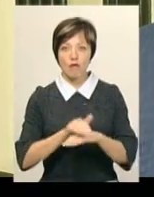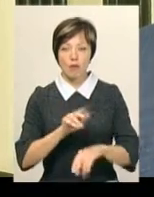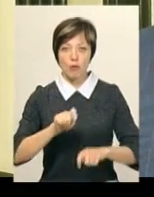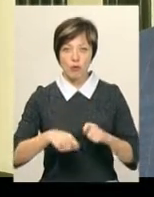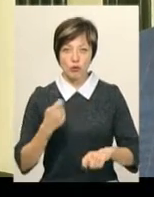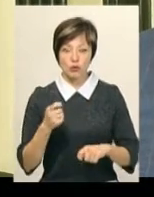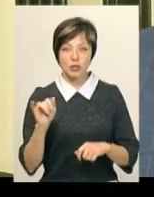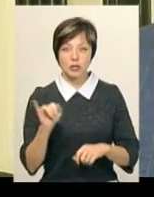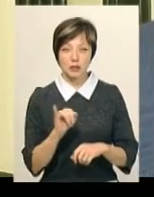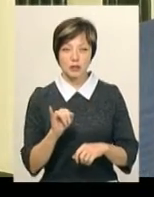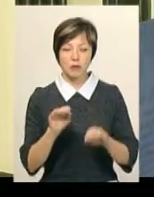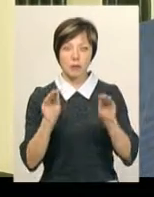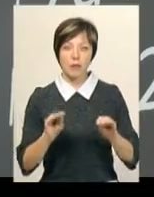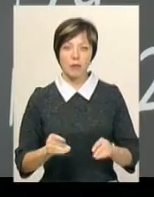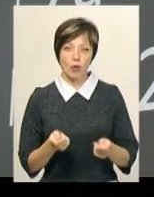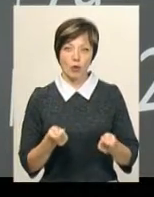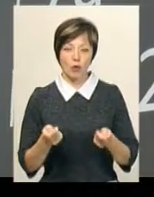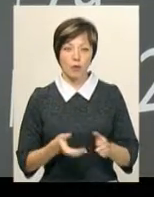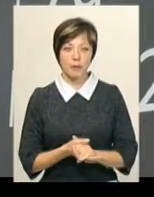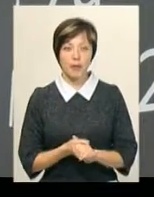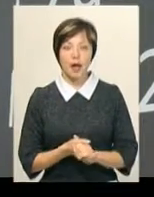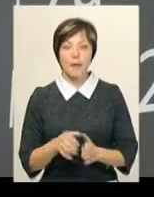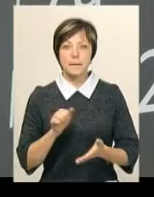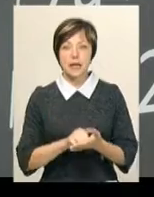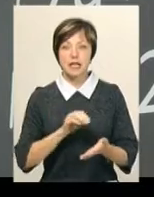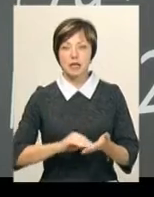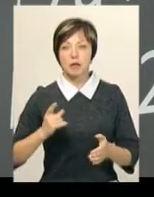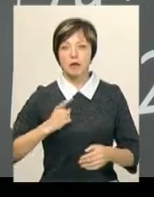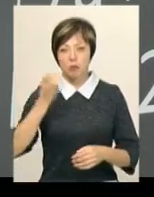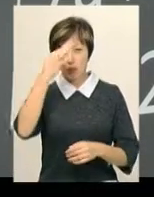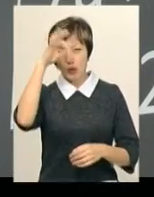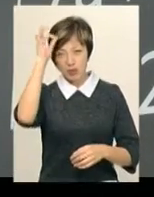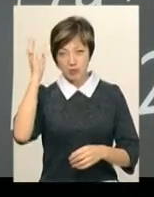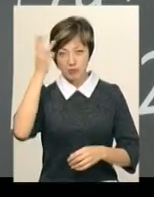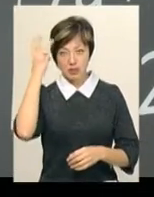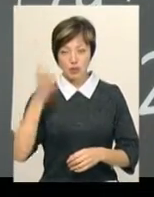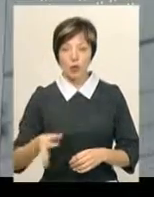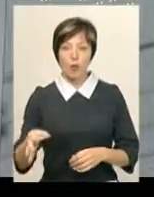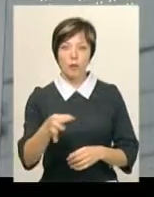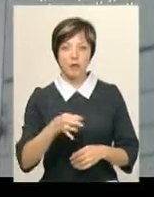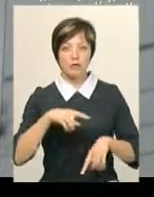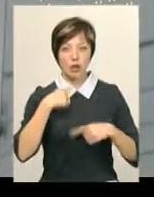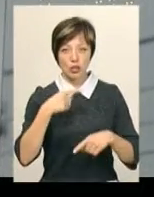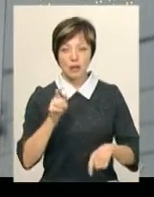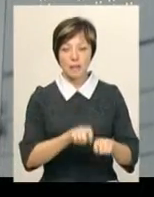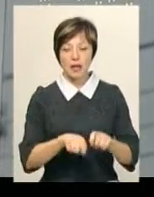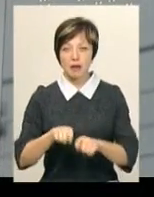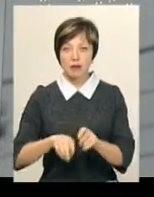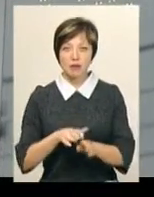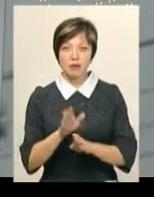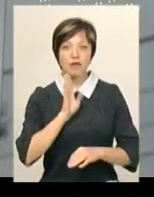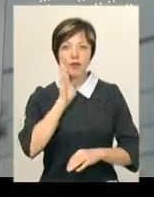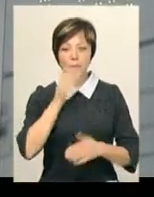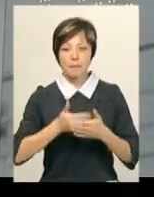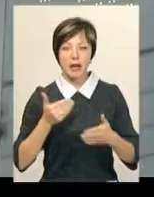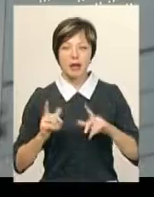і складено адмінпротокол. Прес-секретар патрульної поліції у Хмельницькій області Роман Мартинюк каже, перевірки здійснюють вранці